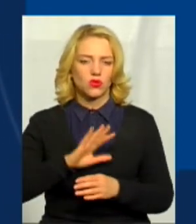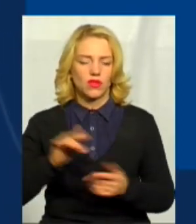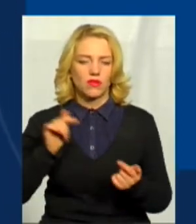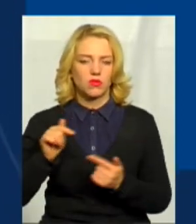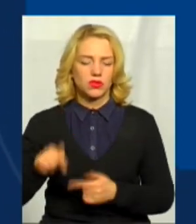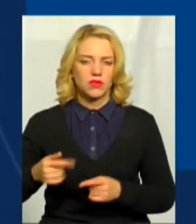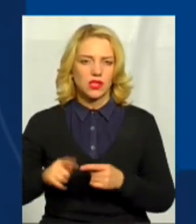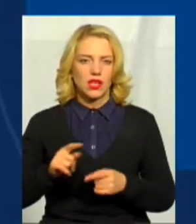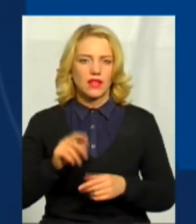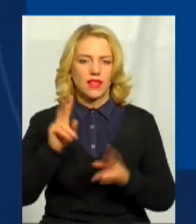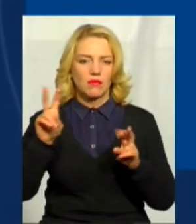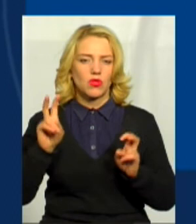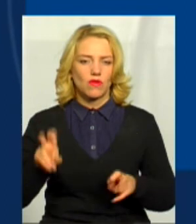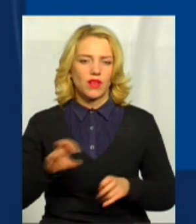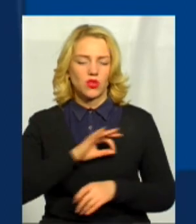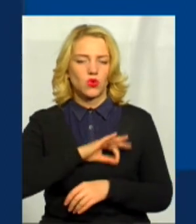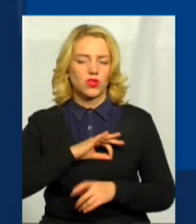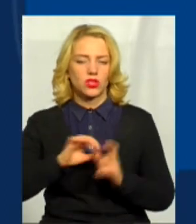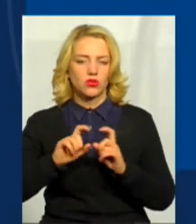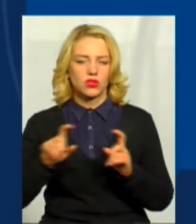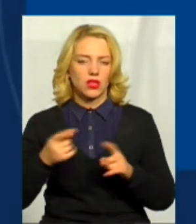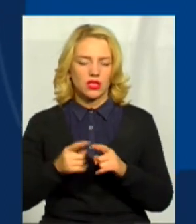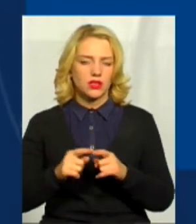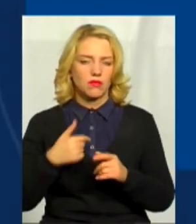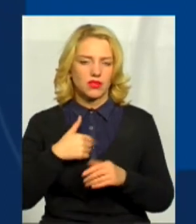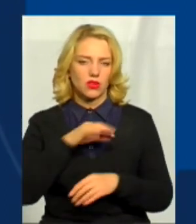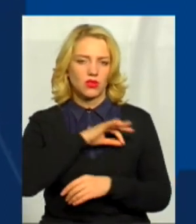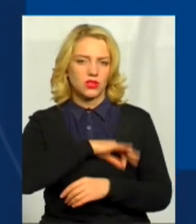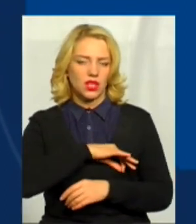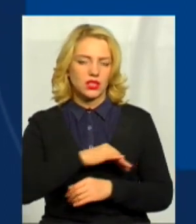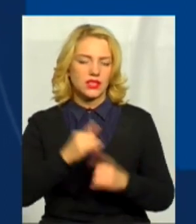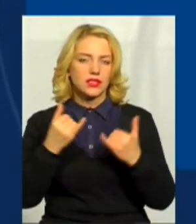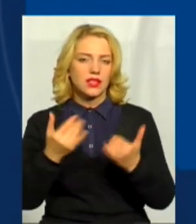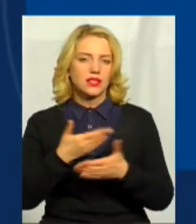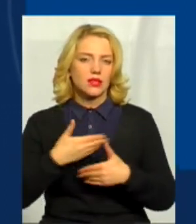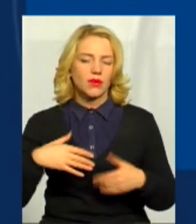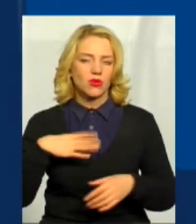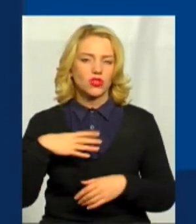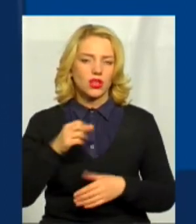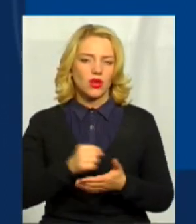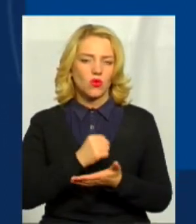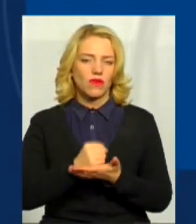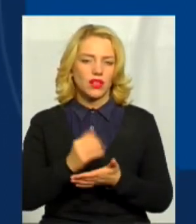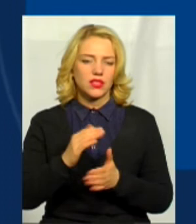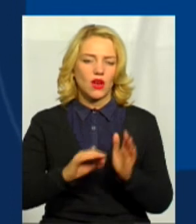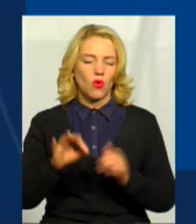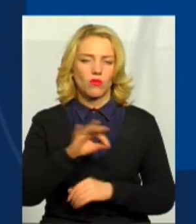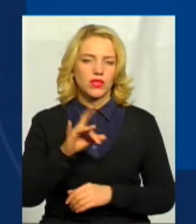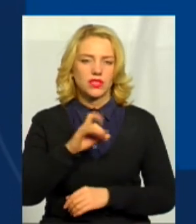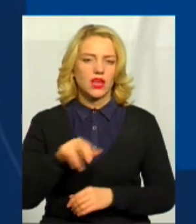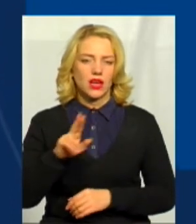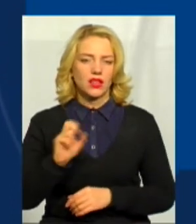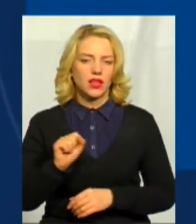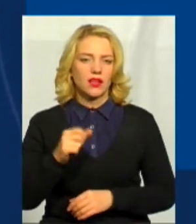юридичної особи, і ми ним скористалися. Зараз ми очікуємо на ухвалення обласною радою 20 грудня